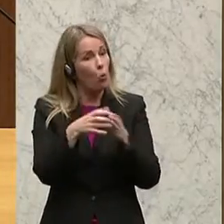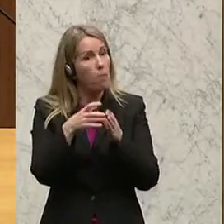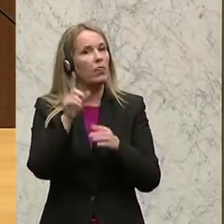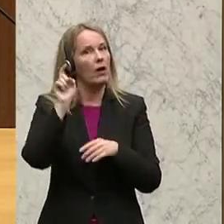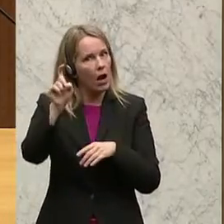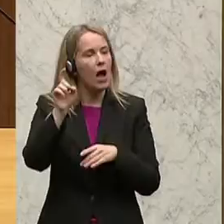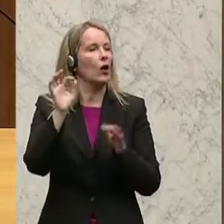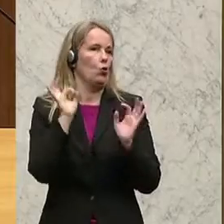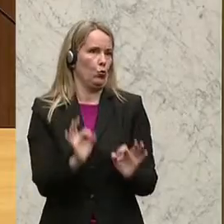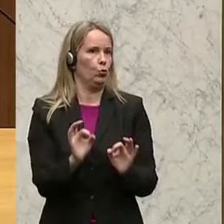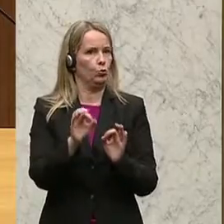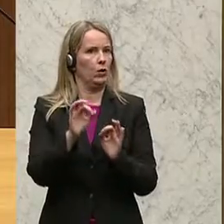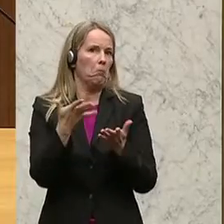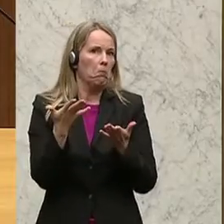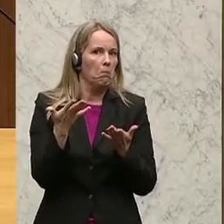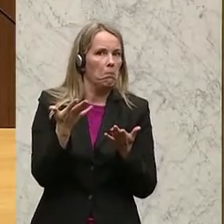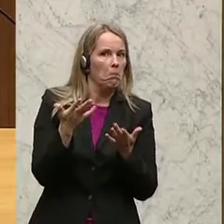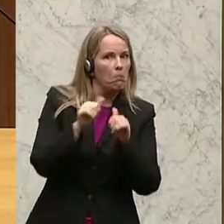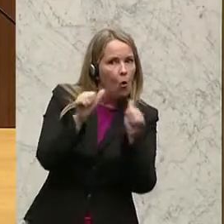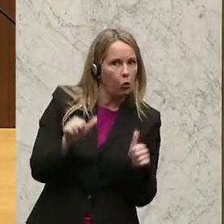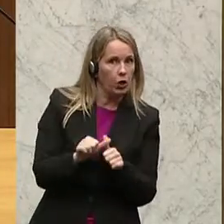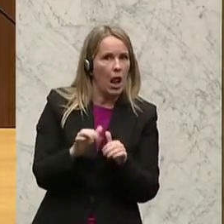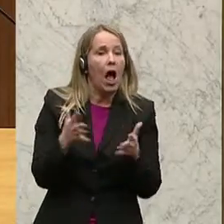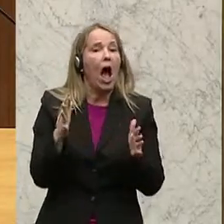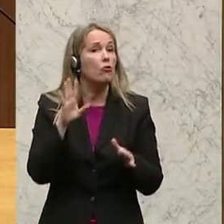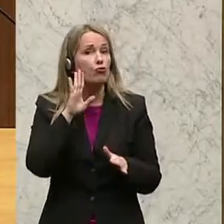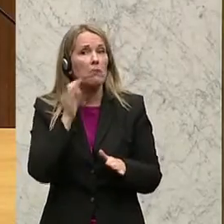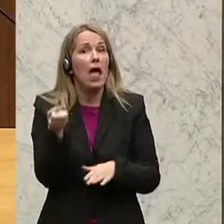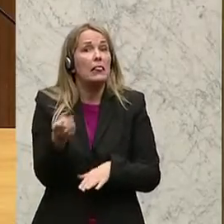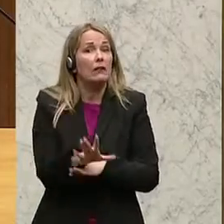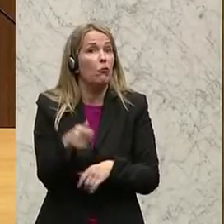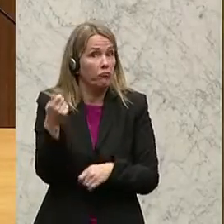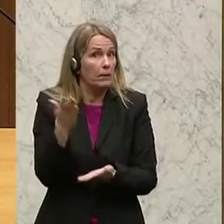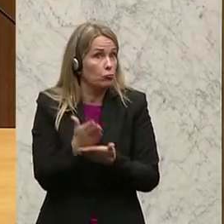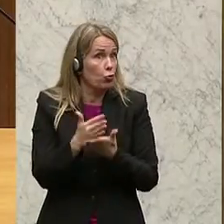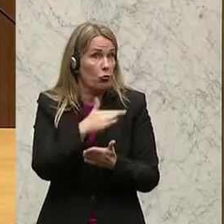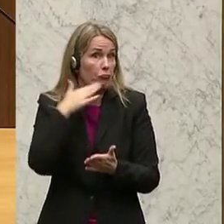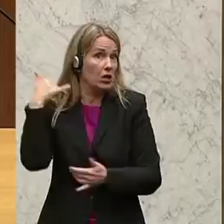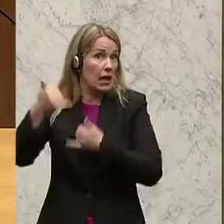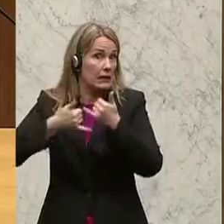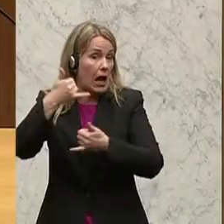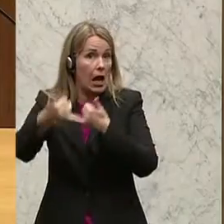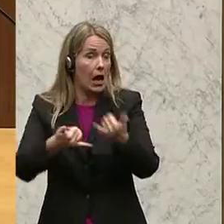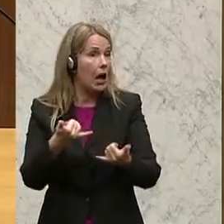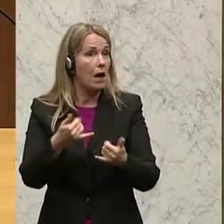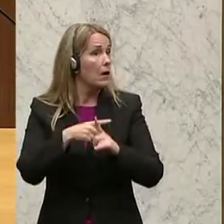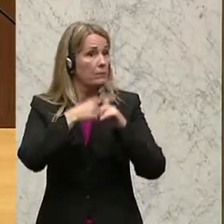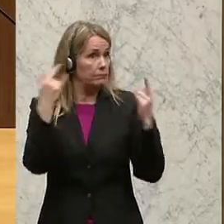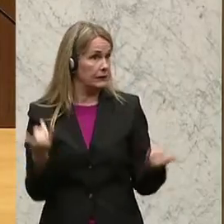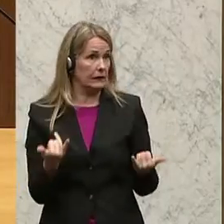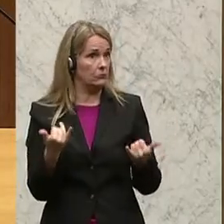Mittel und Modell auch sein kann. Angeblich gibt es einen Entwurf seit Jahren, aber seit Jahren gibt es auch kein